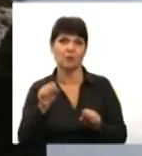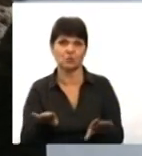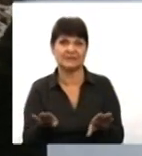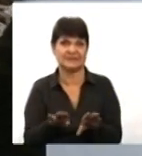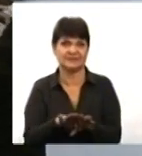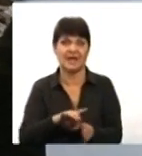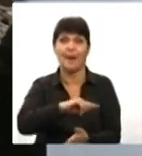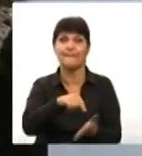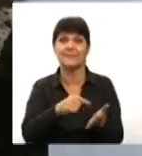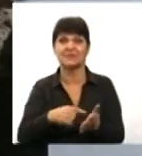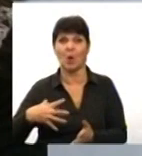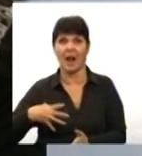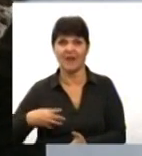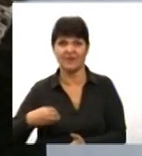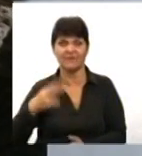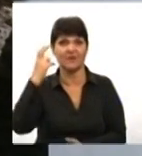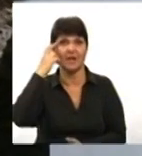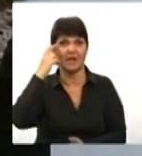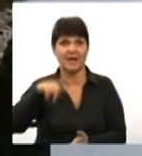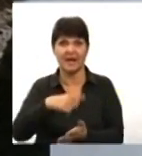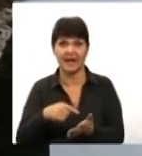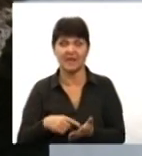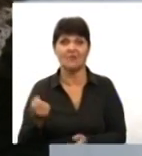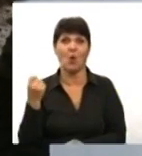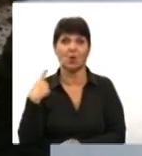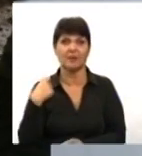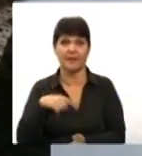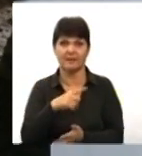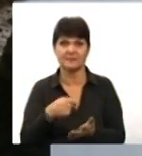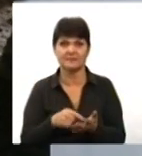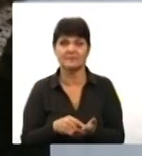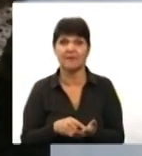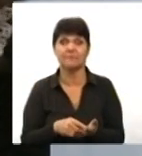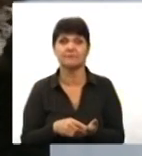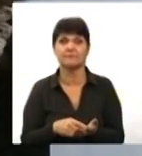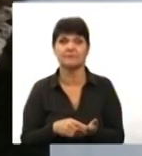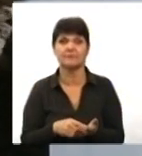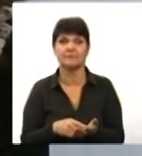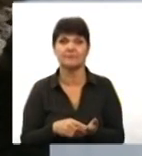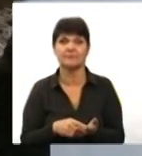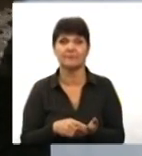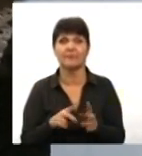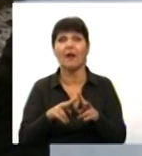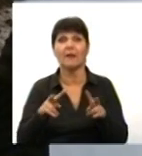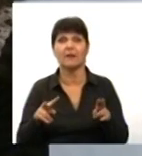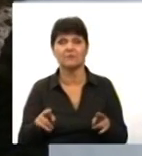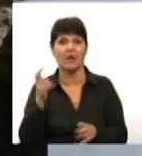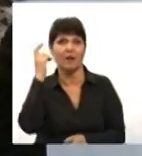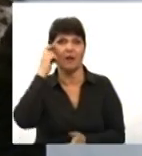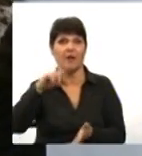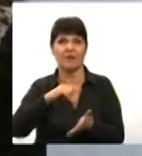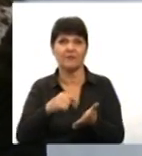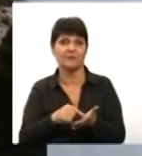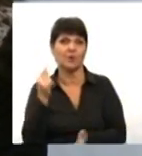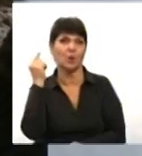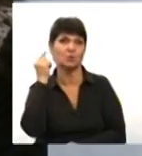Львів, Київ, Одеса. Тобто… Які аналогії? Аналогії такі, що, наприклад, в Києві ми чуємо